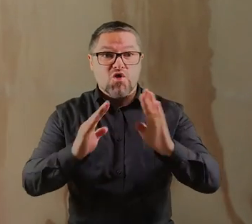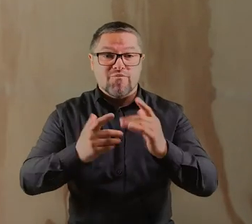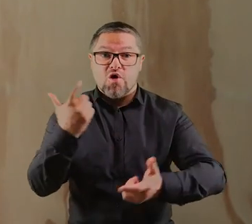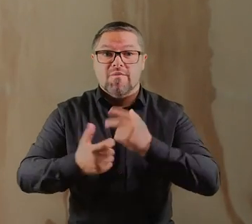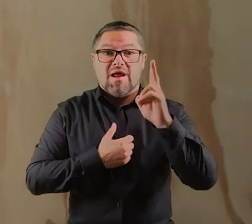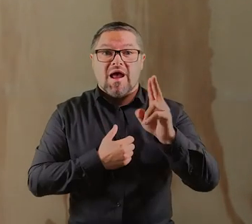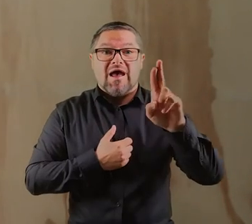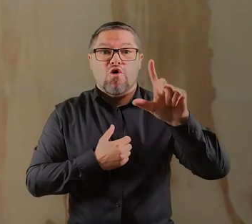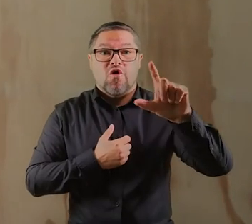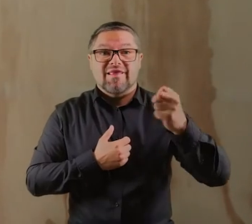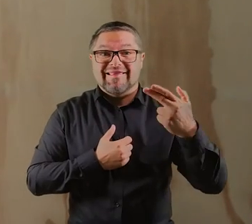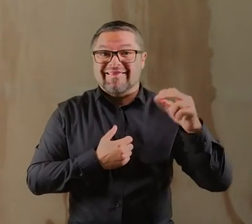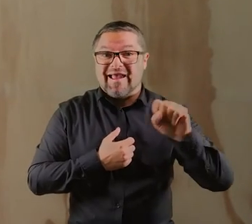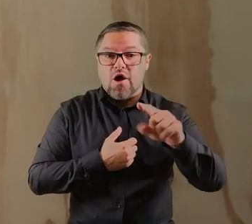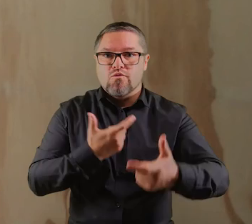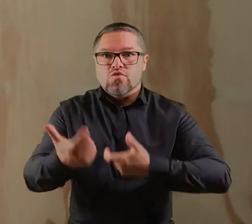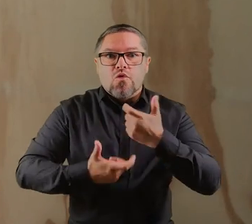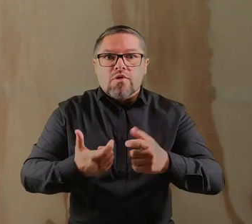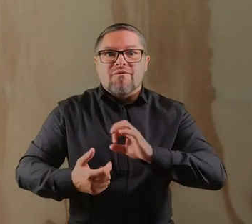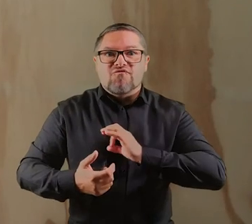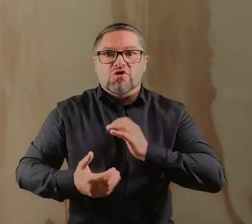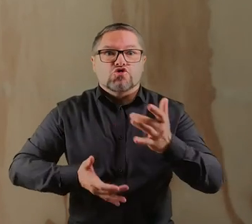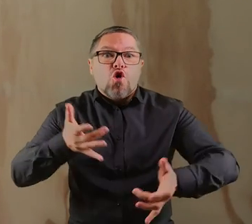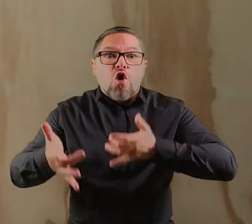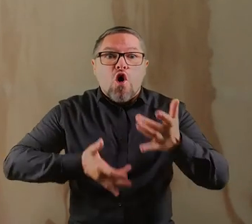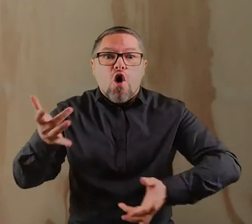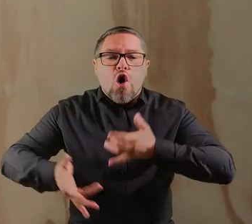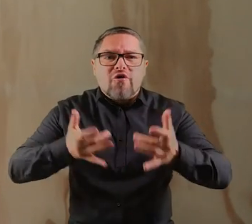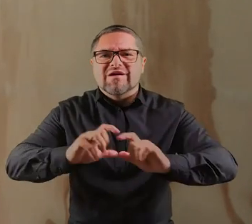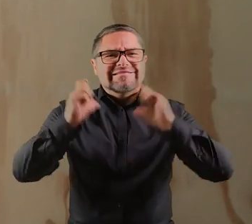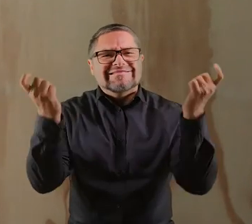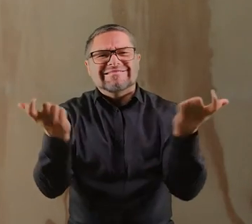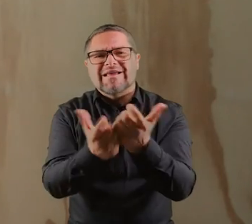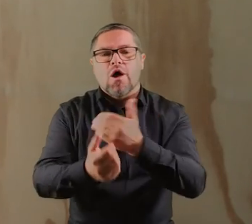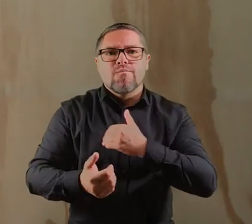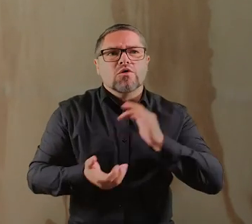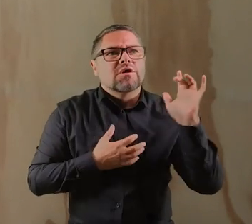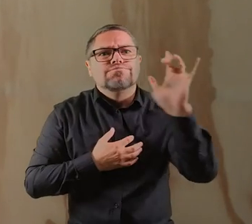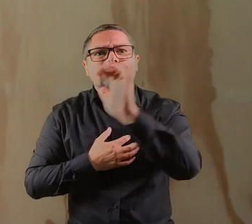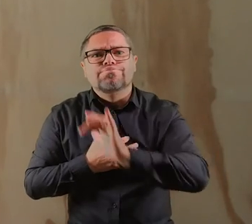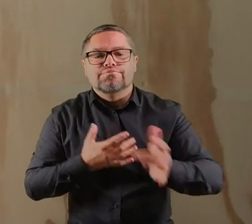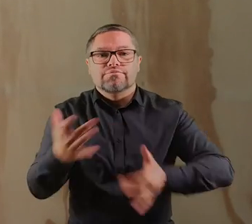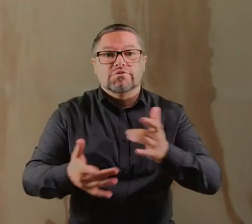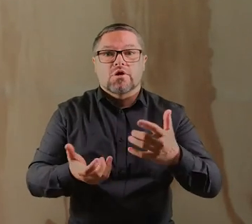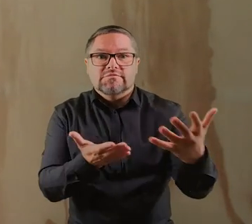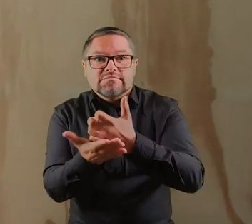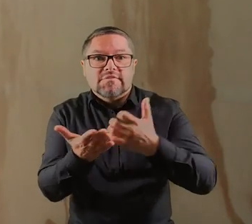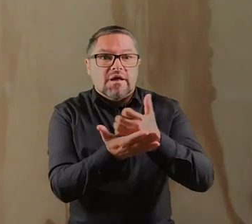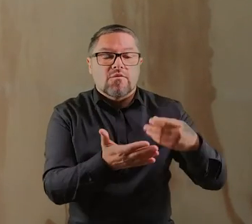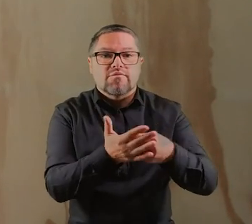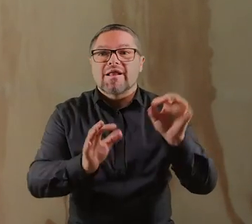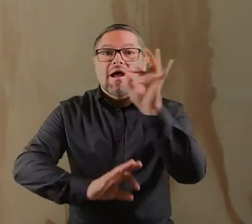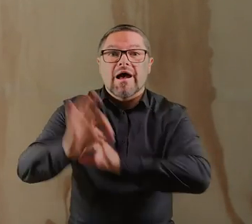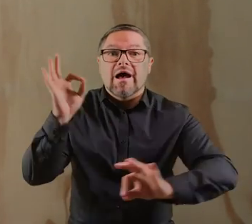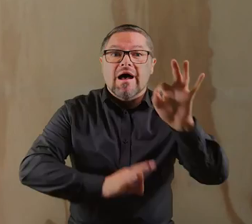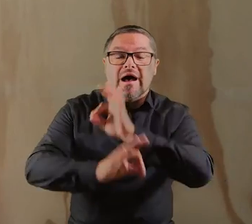Podobną akcję zrealizowała Karolina, która postanowiła na swoim składaku przemierzyć całą Polskę i w ten sposób zbierała